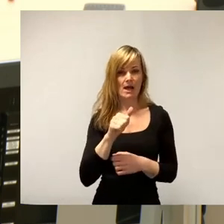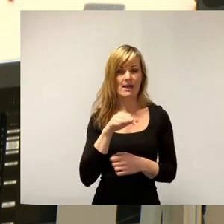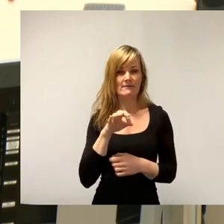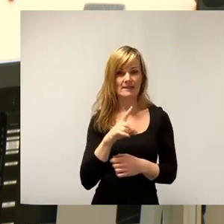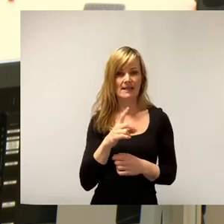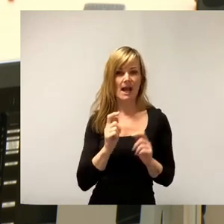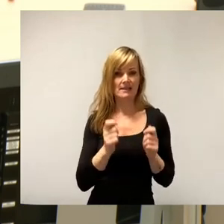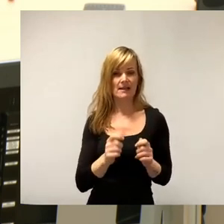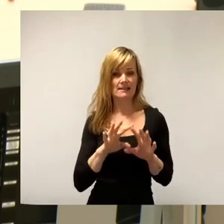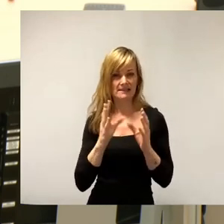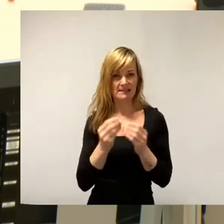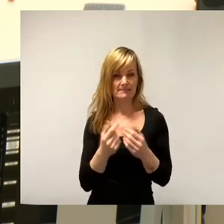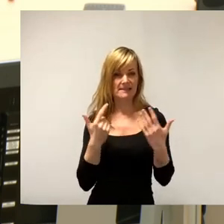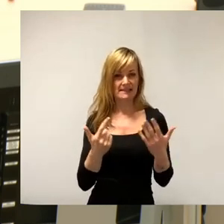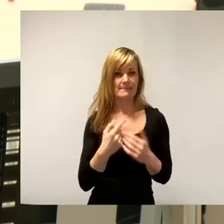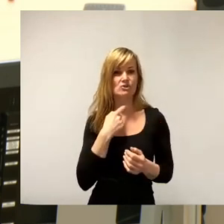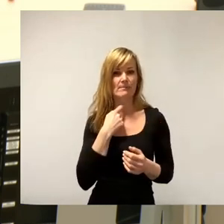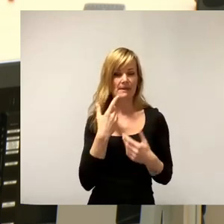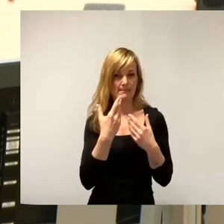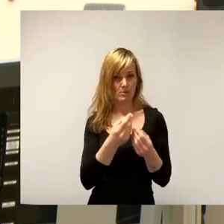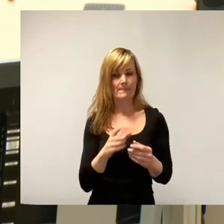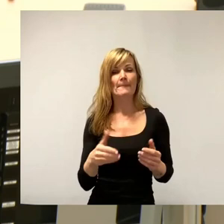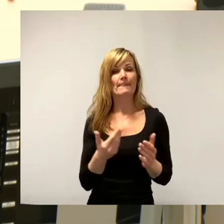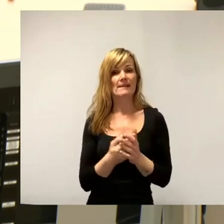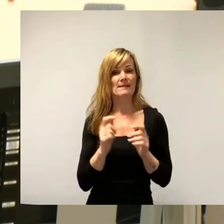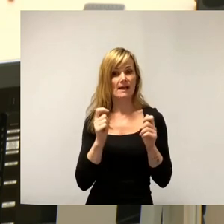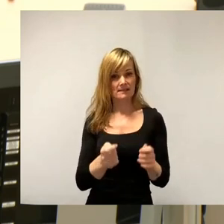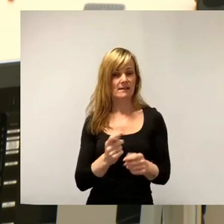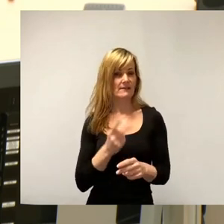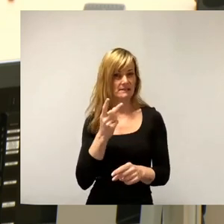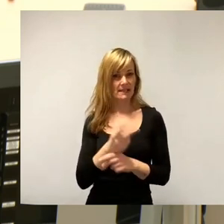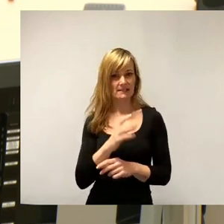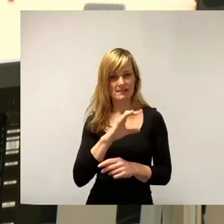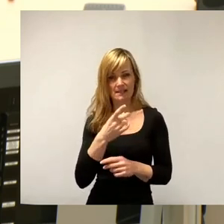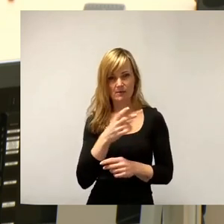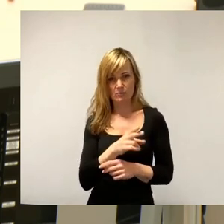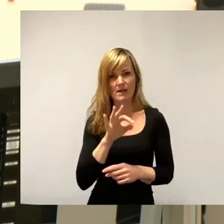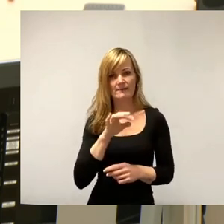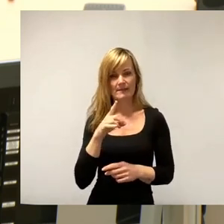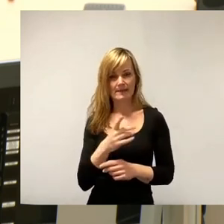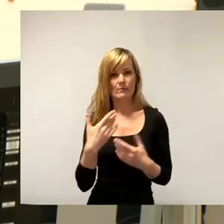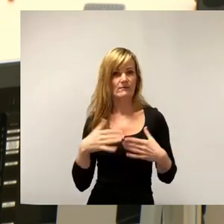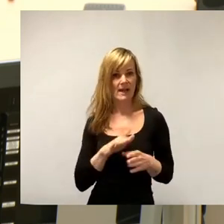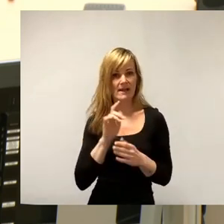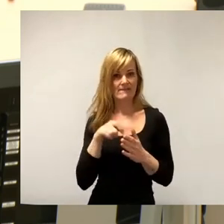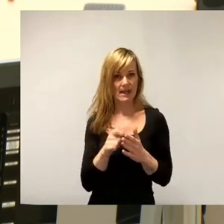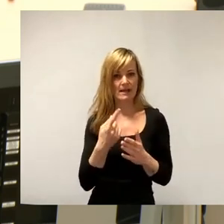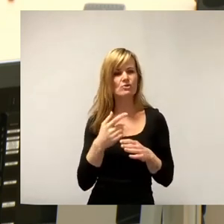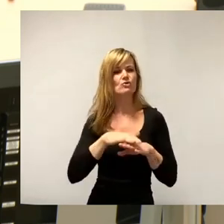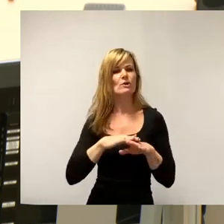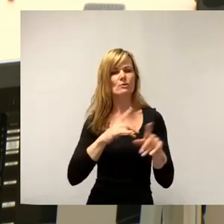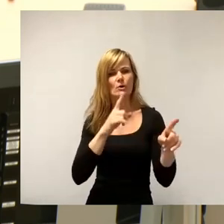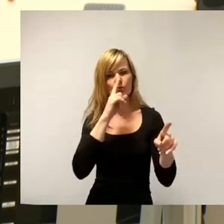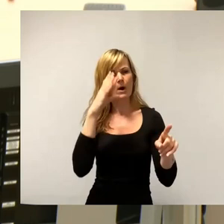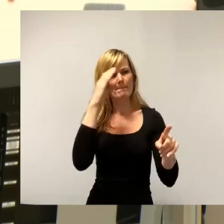bekommen hat. Das heißt, diesem Antrag haben die Vertreter der CDU, der FDP und der Freien Wählerinnen und Wähler, Entschuldigung, Sie sind ja nur Männer, oder?